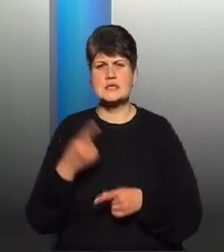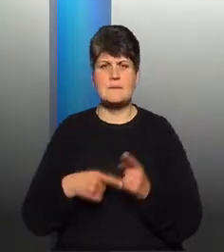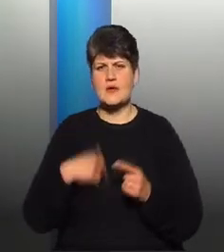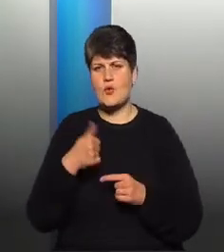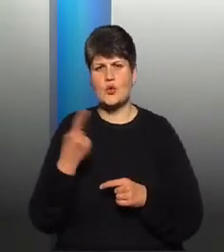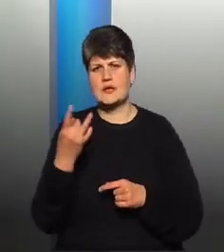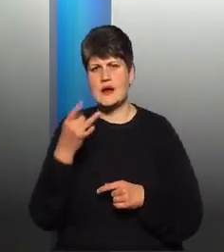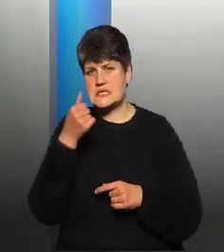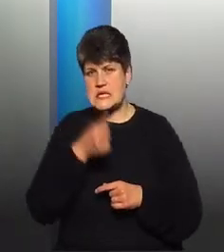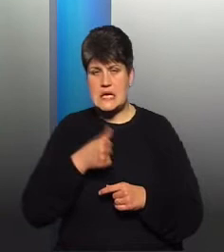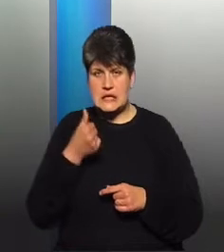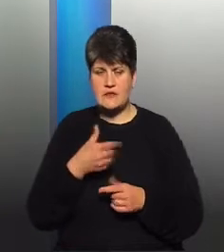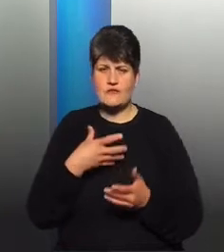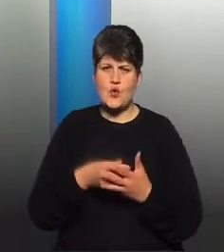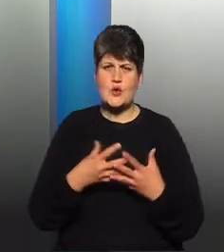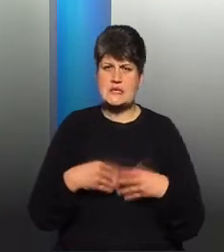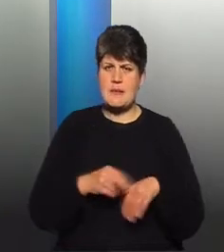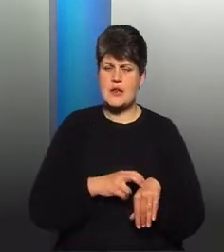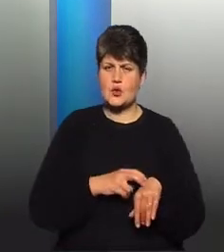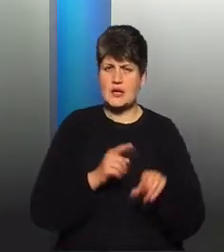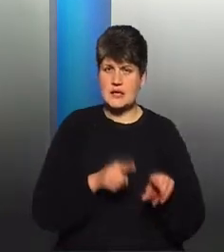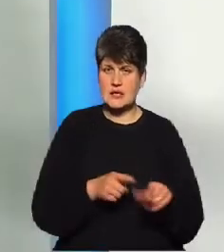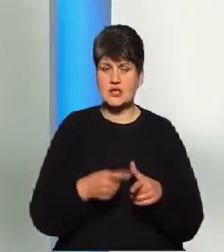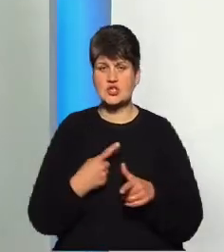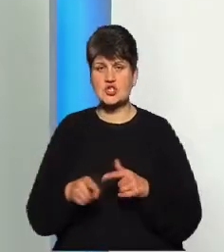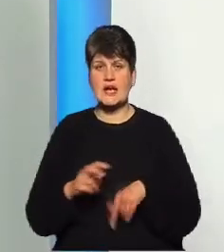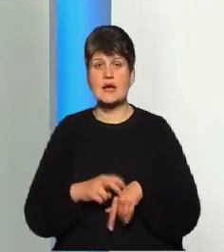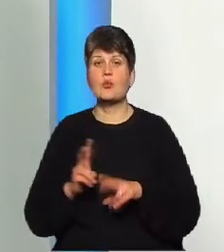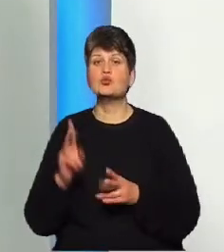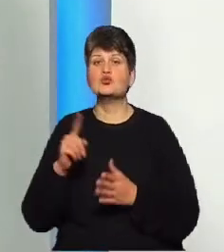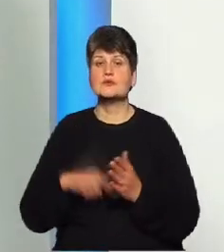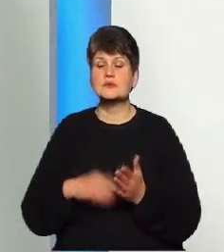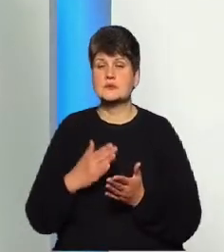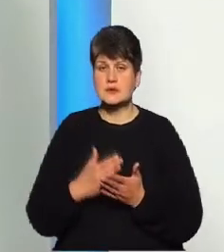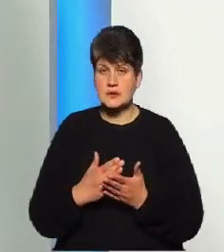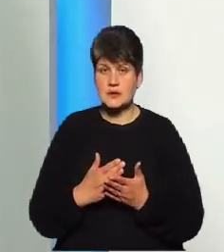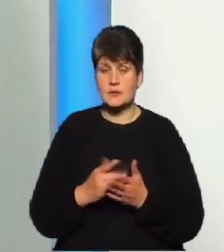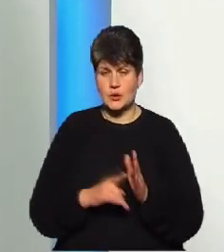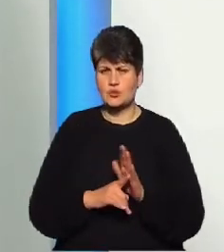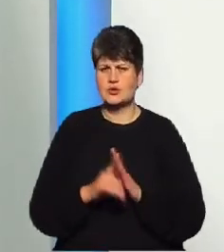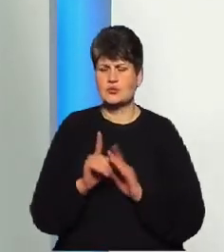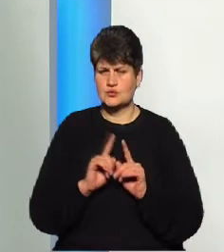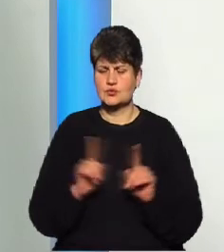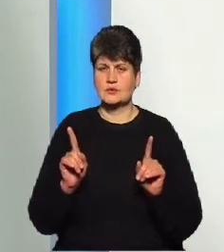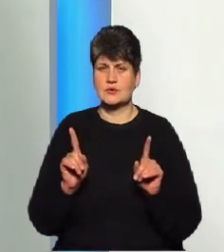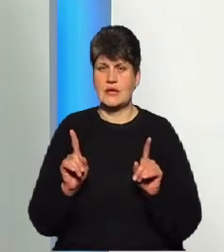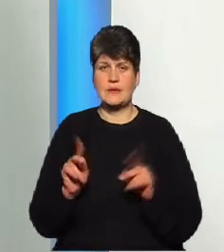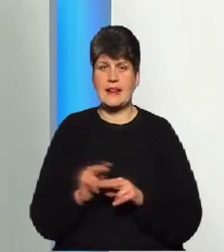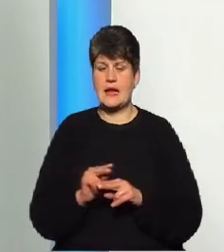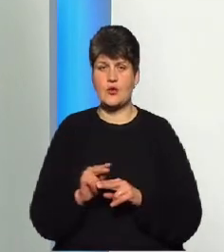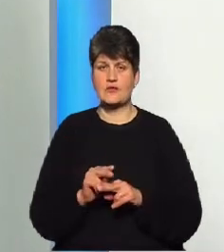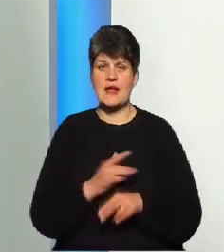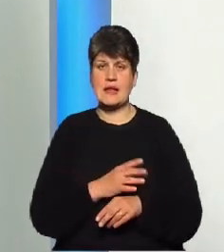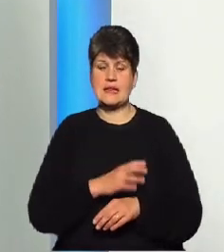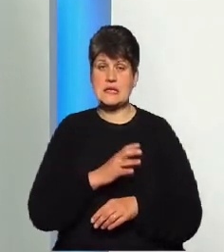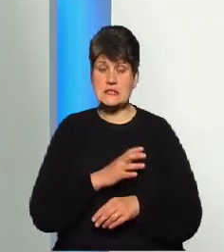сімейного лікаря, чи у лікаря, якому ви довіряєте, особливо, що якісь початкові симптоми цього, або якийсь нелікований артеріальний тиск. Потрібно вимірювати